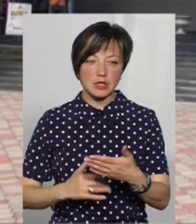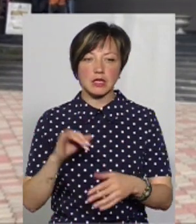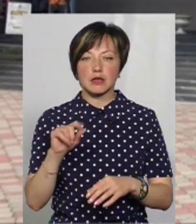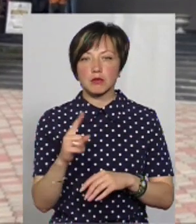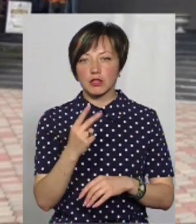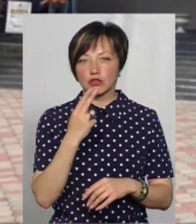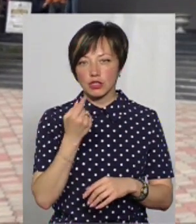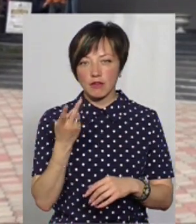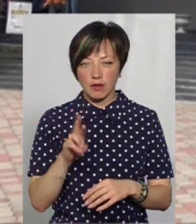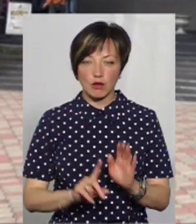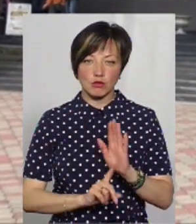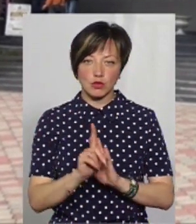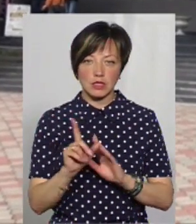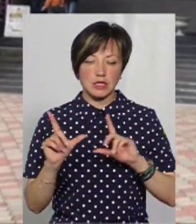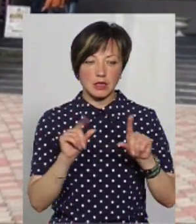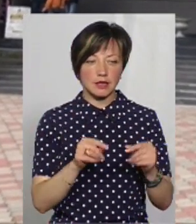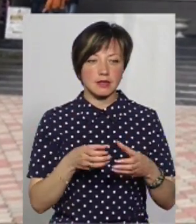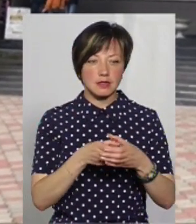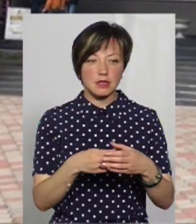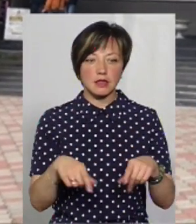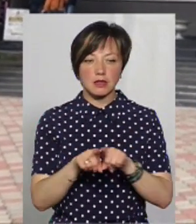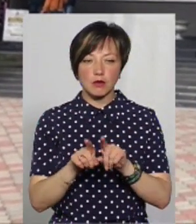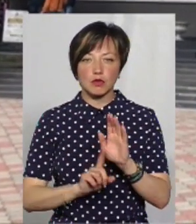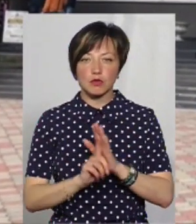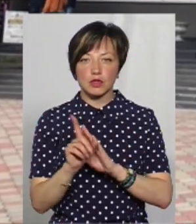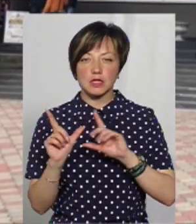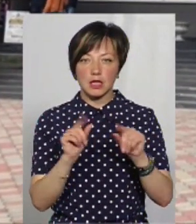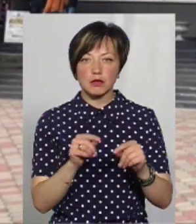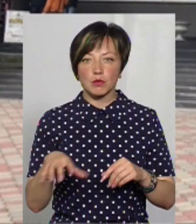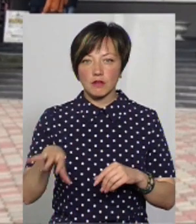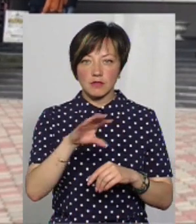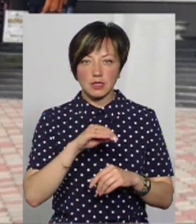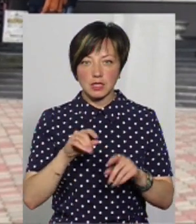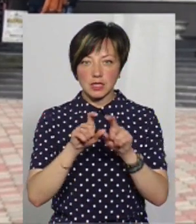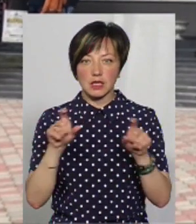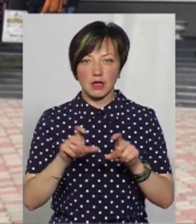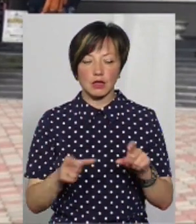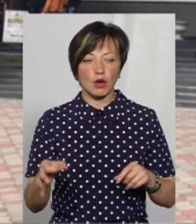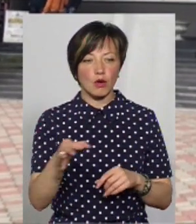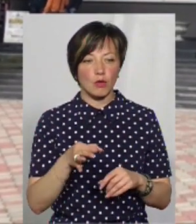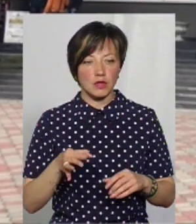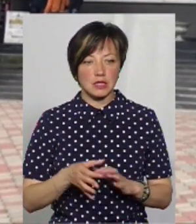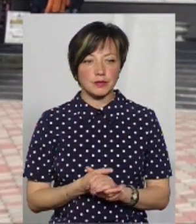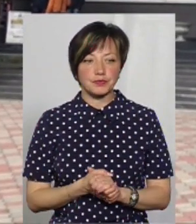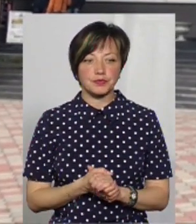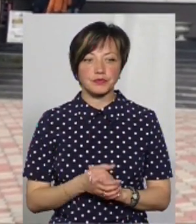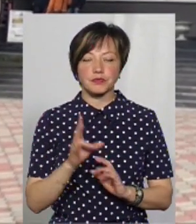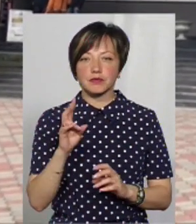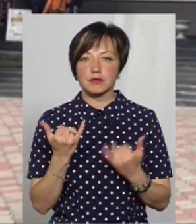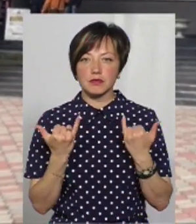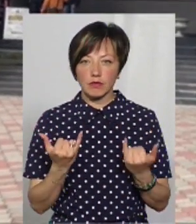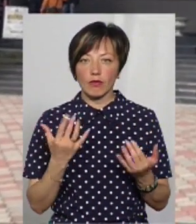1 червня будуть розпочинатися заїзди. Так само і будуть розпочинатися заїзди по всіх закладах області. На сьогодні ще